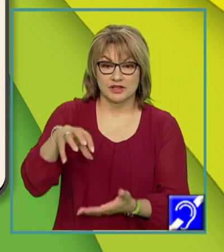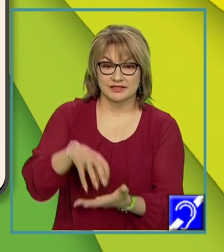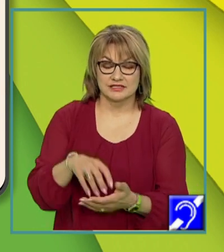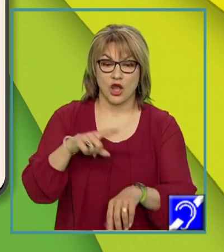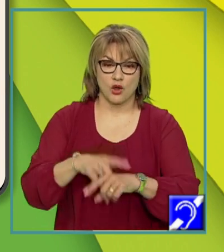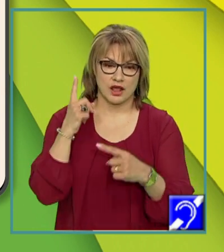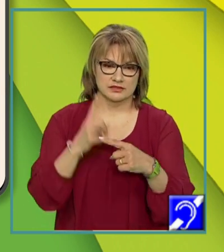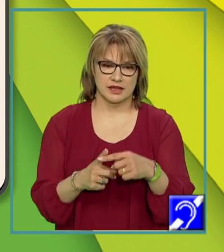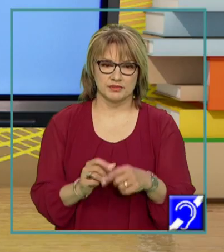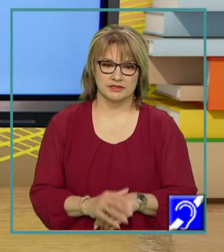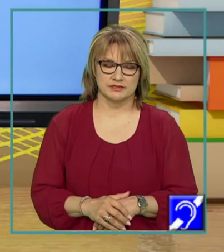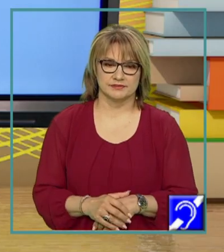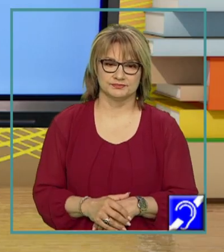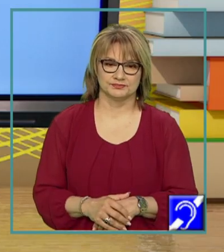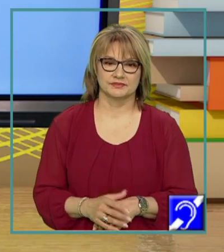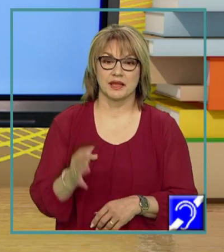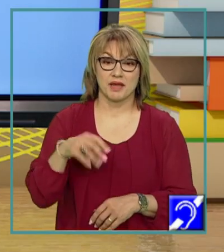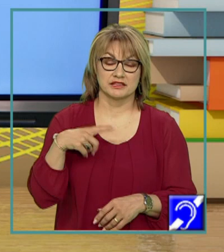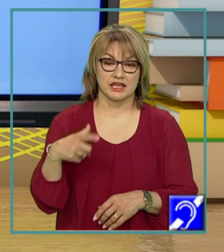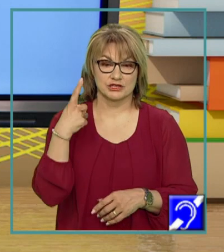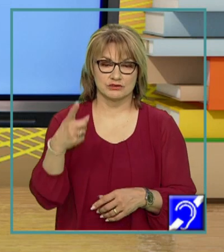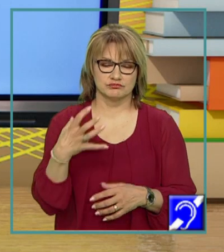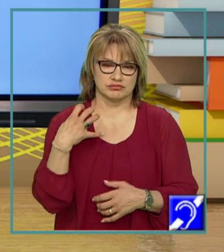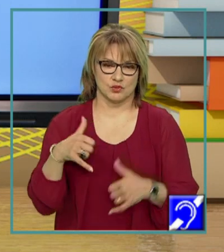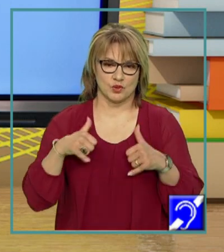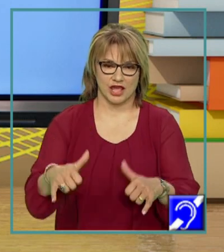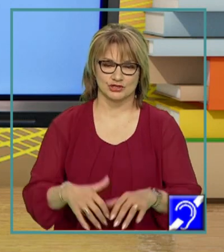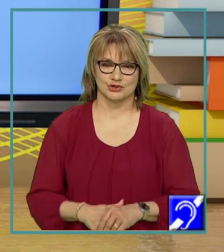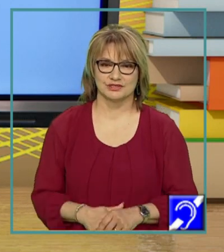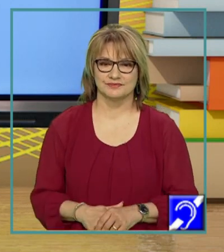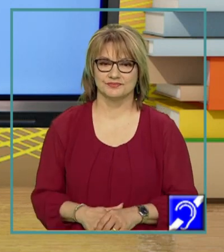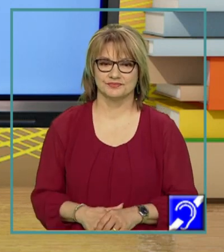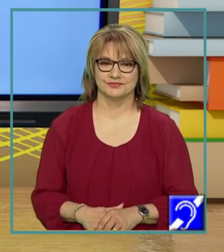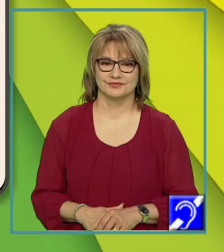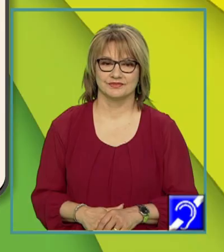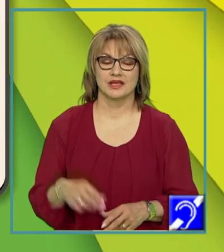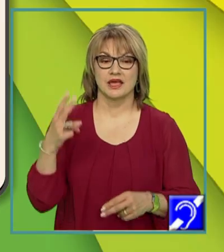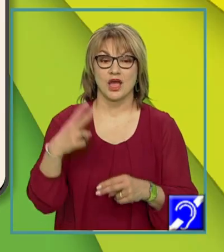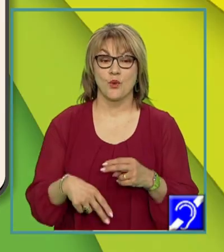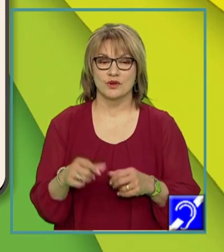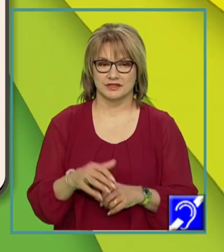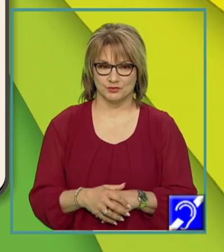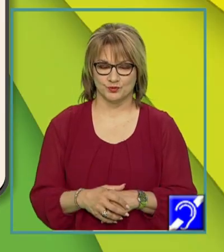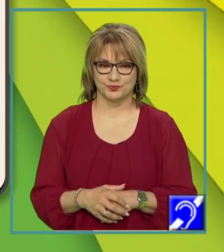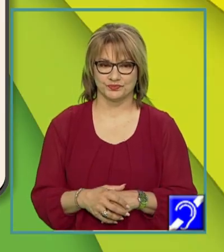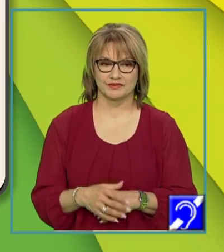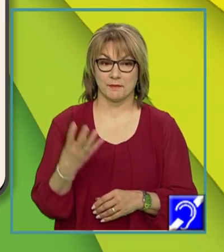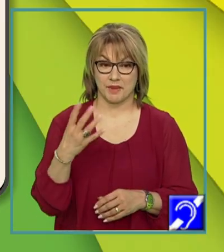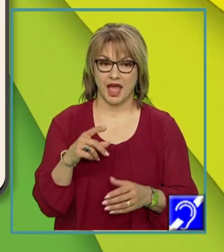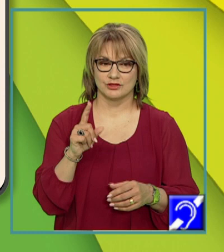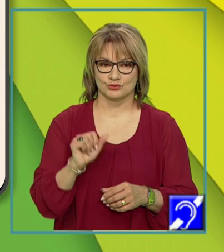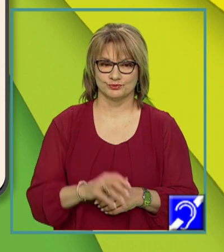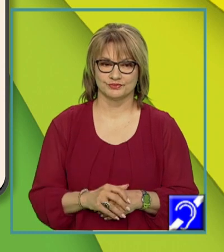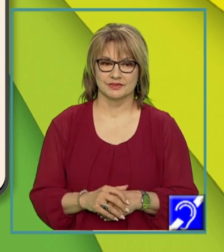Matei a ajuns un pompier curajos. Și un ultim exercițiu pe care vi-l propun copii are următoarea cerință. Identifică enunțul care conține un